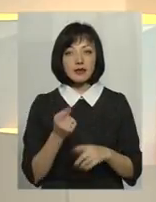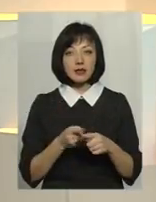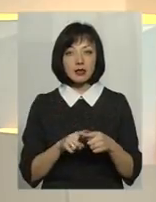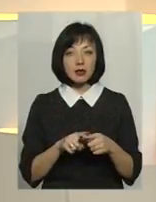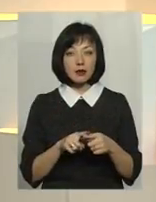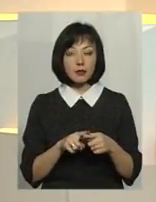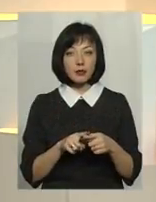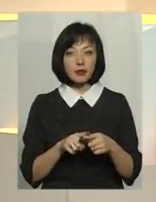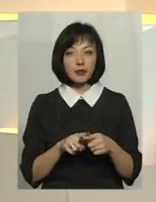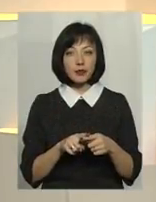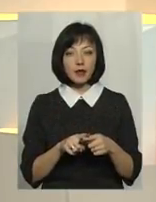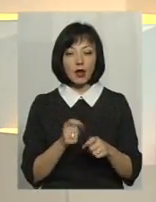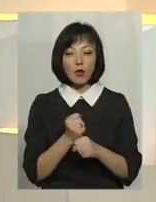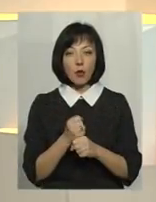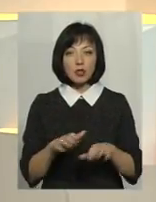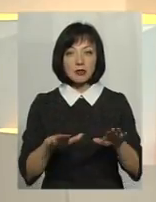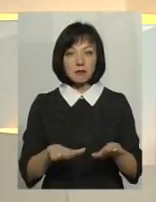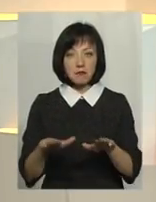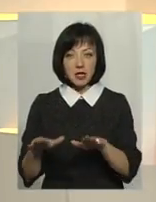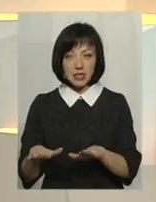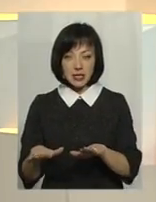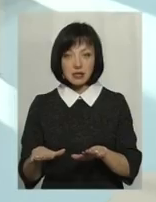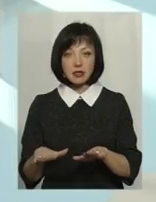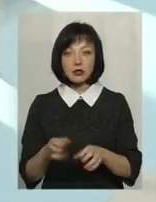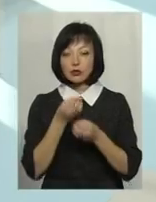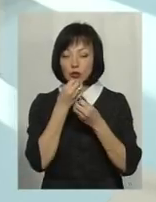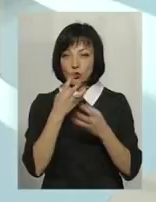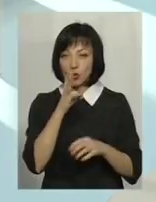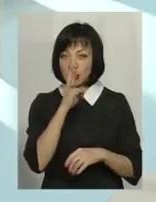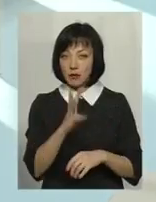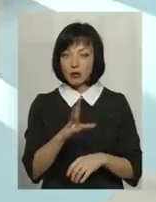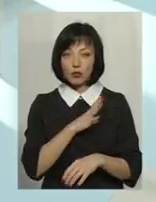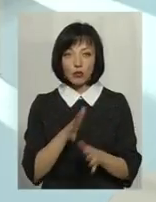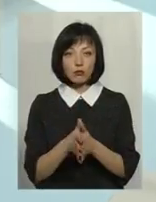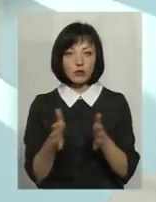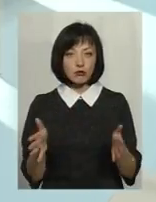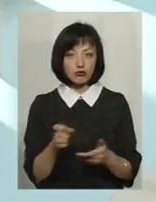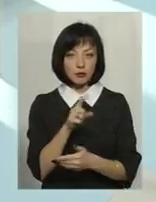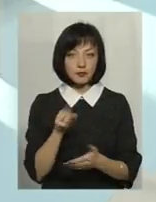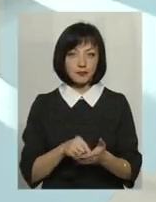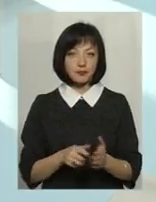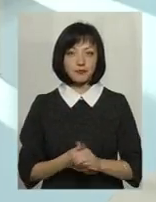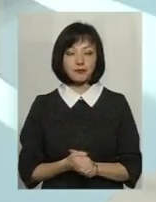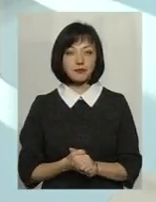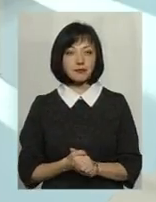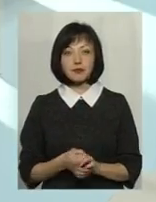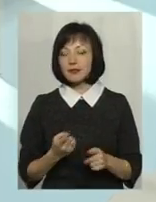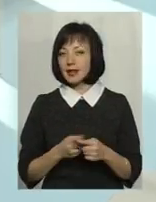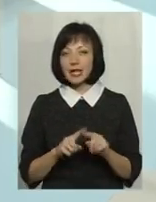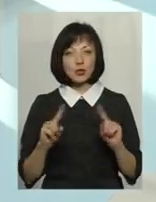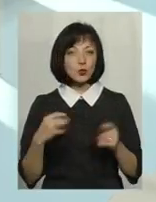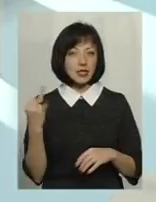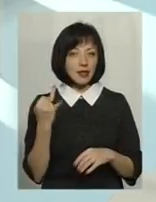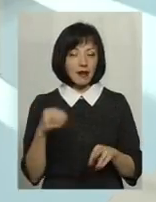тих робочих місць з достойною зарплатнею було більше? Це дуже така